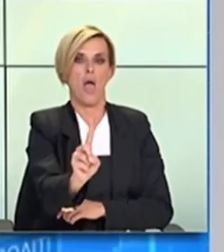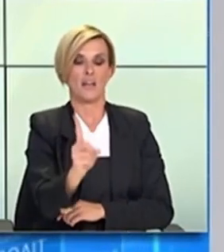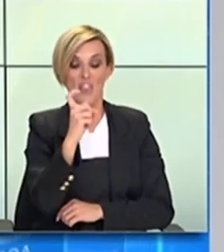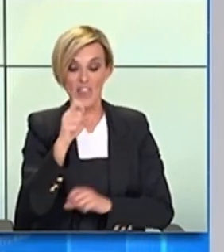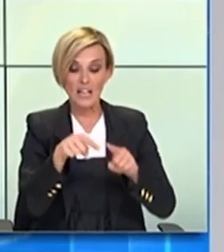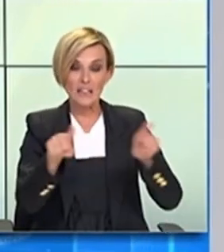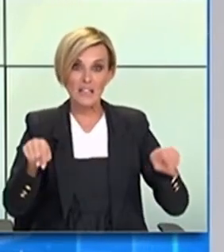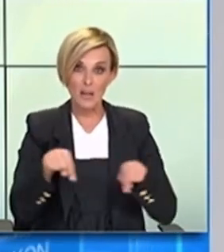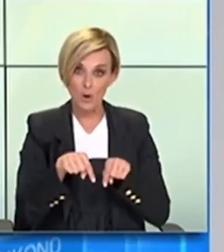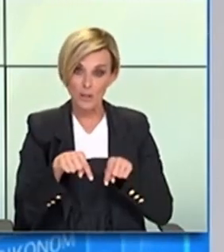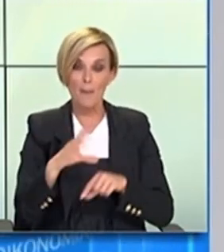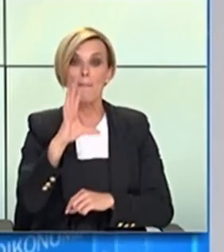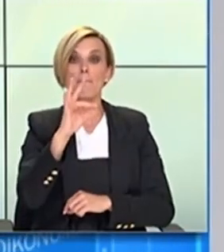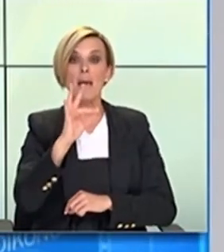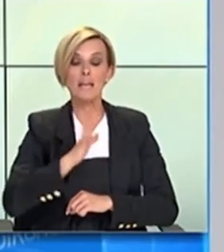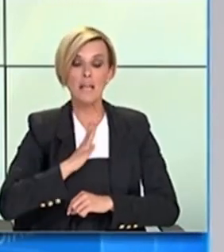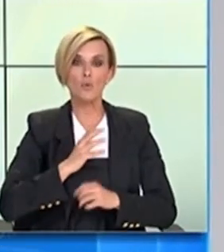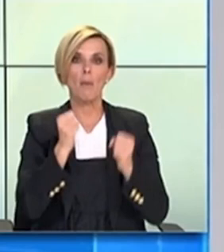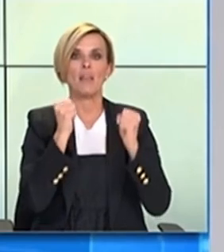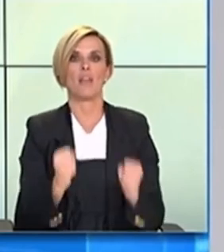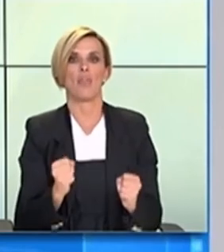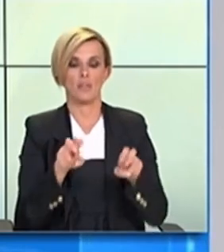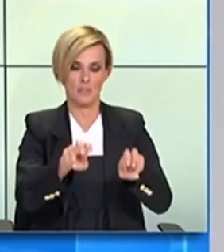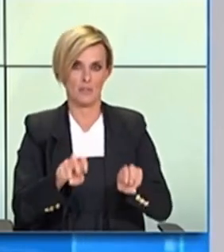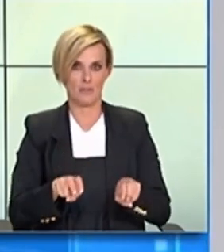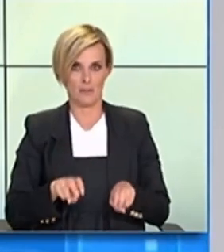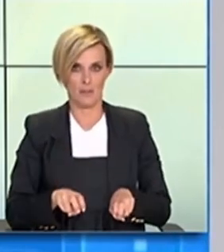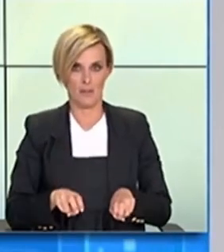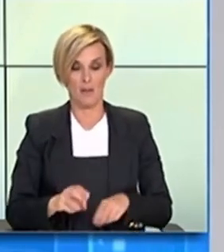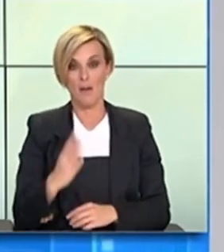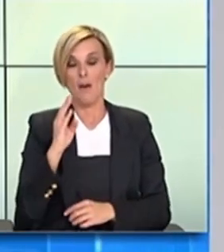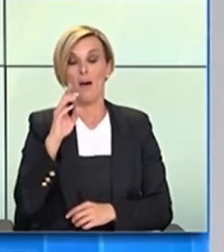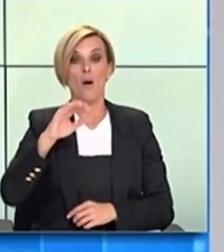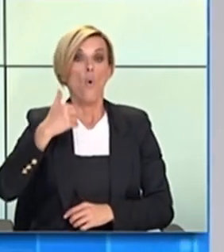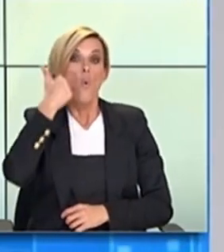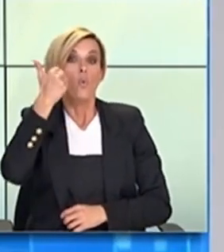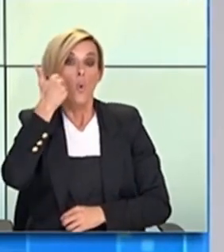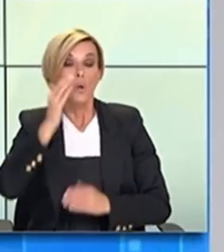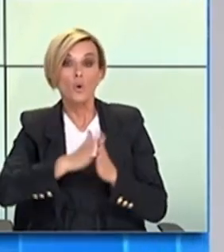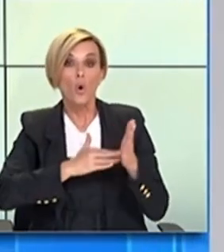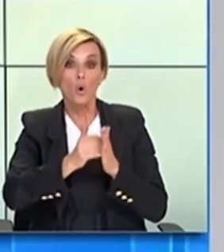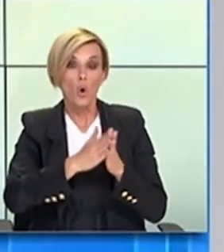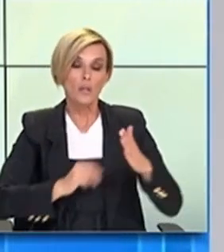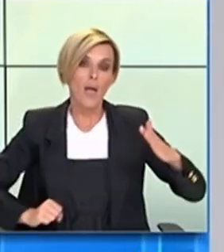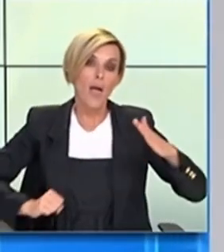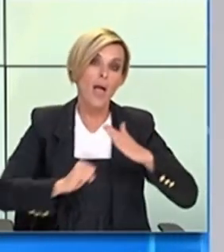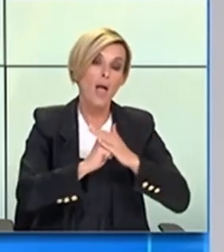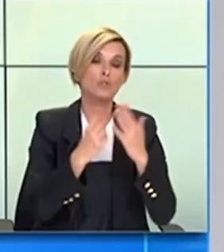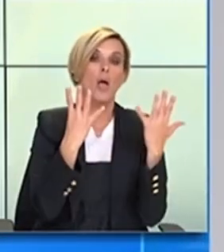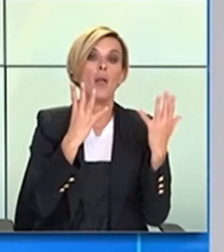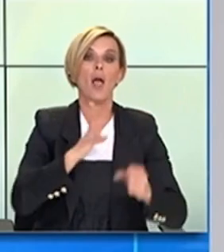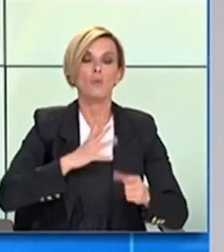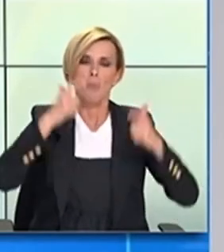άτομα καθήμενοι, ενώ στο επίπεδο ΒΤΑ στο κόκκινο επιτρέπονται μέχρι 9 άτομα για όλες τις τελετές